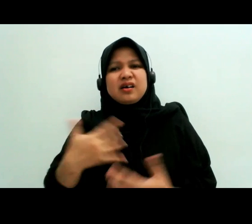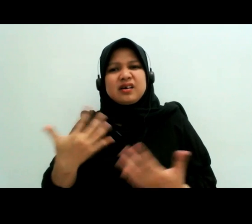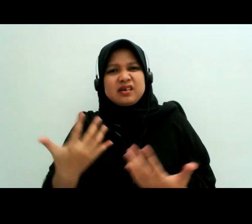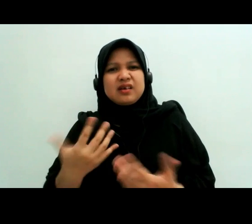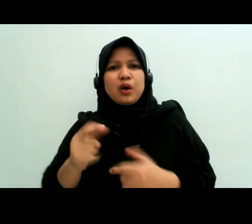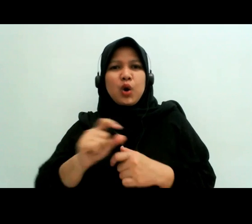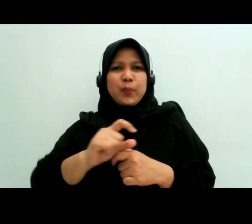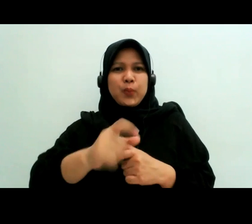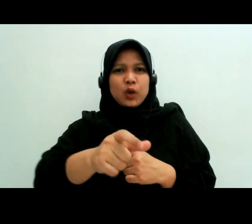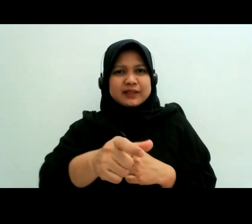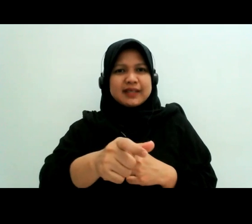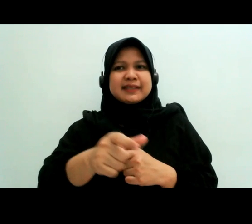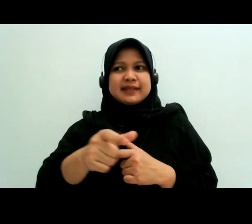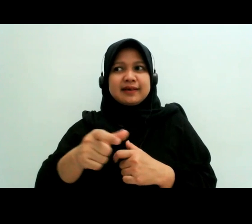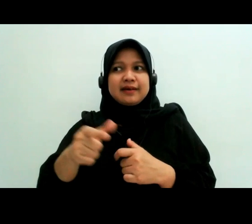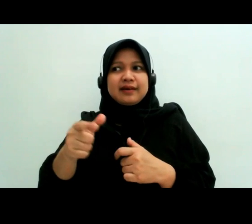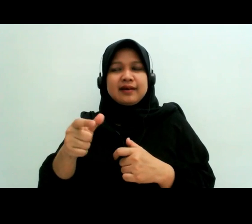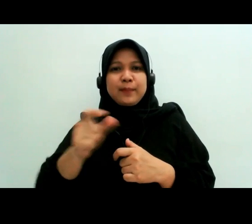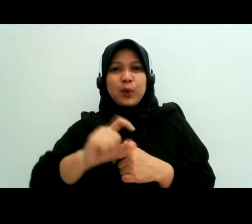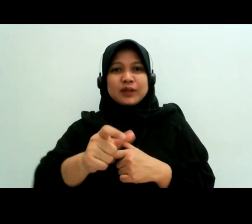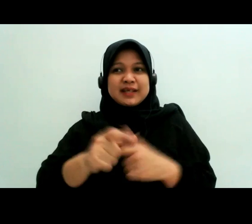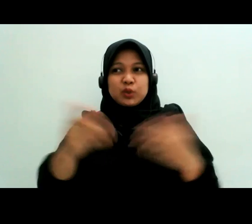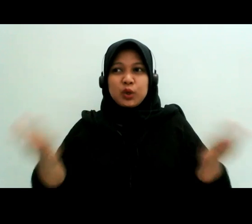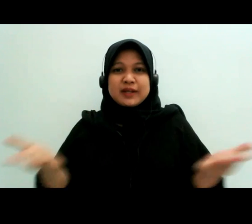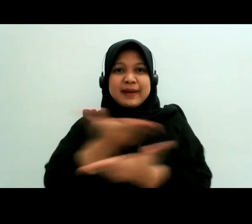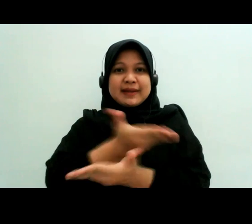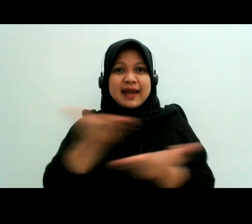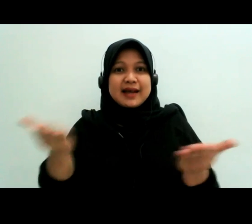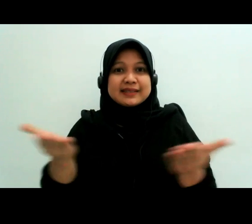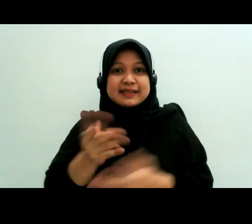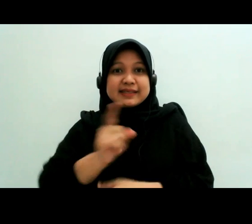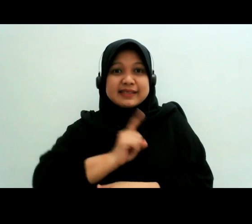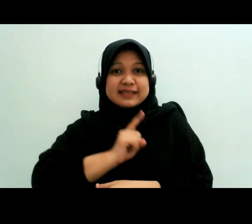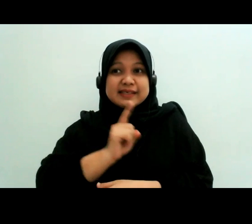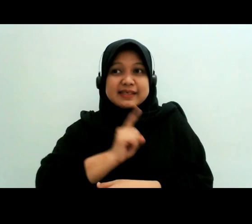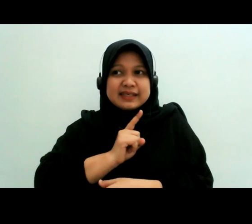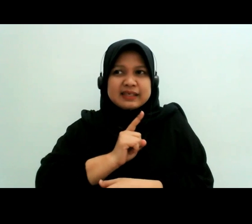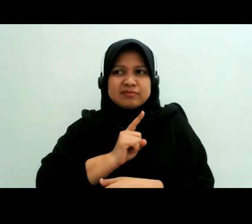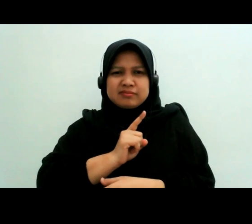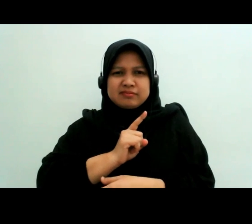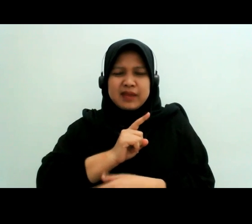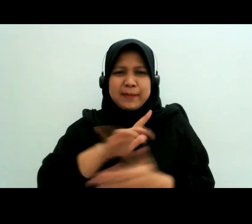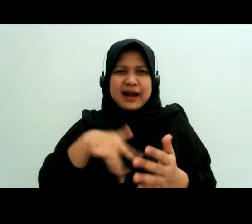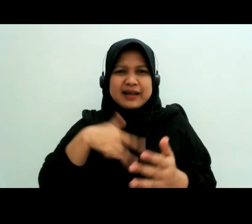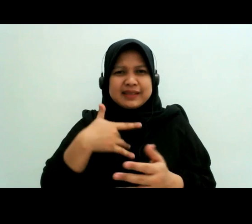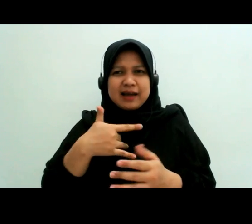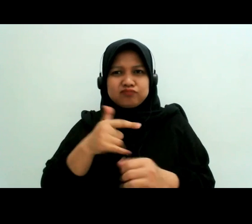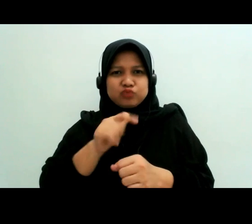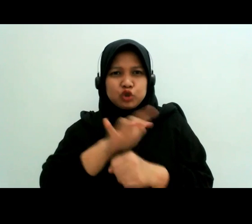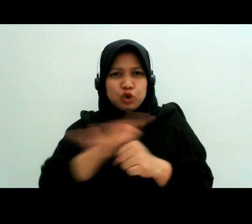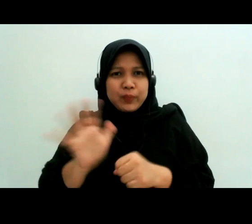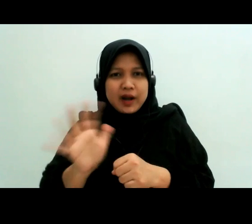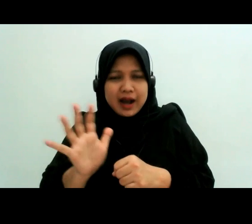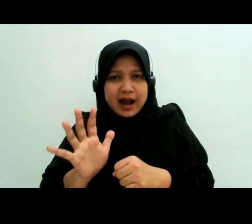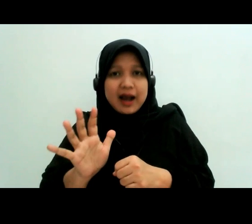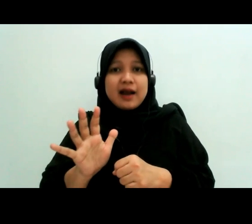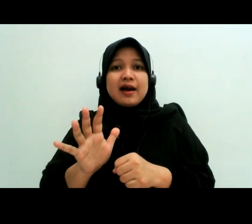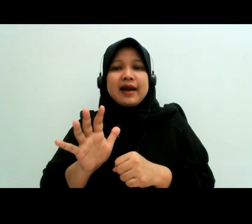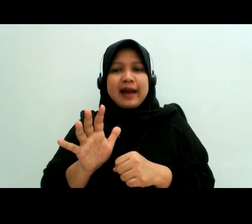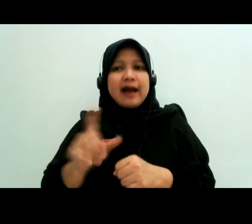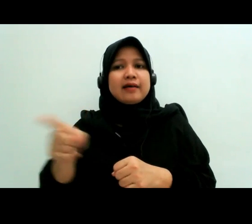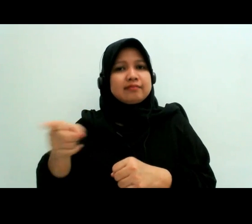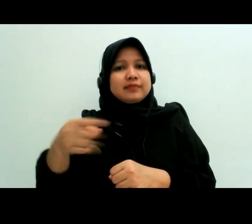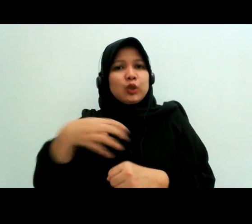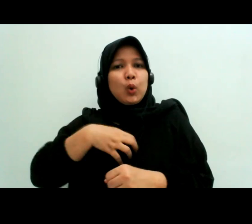proses penyelesaian di luar jalur peradilan itu tidak cukup untuk merehabilitasi haknya dia yang dilanggar maka dia sangat berhak untuk